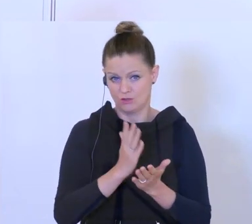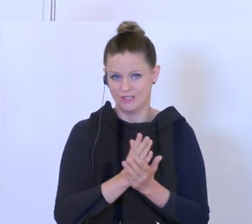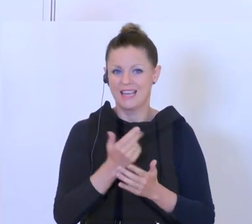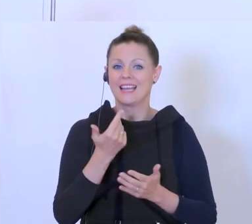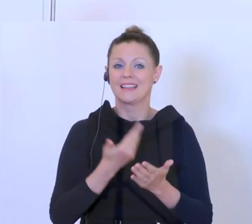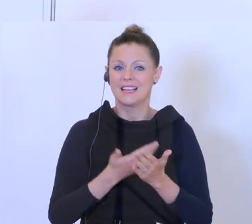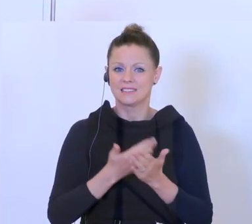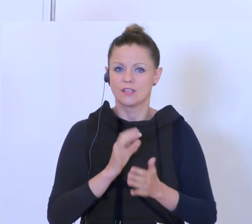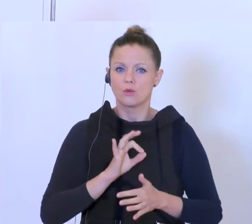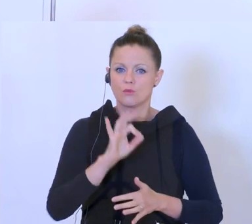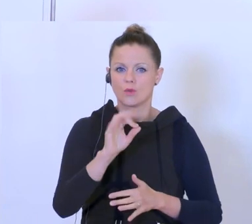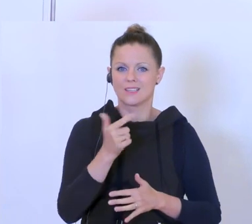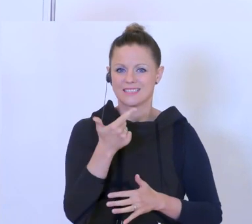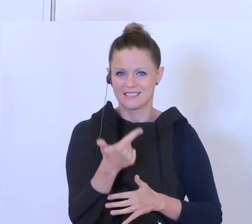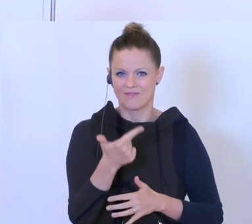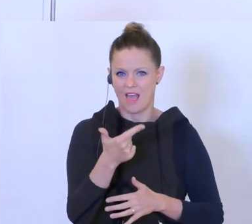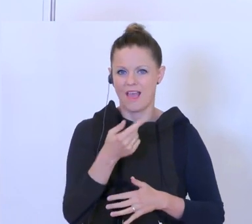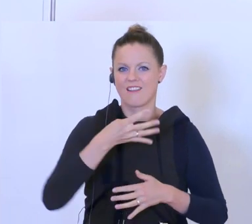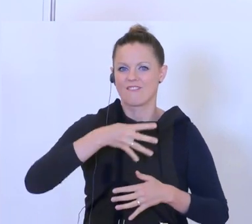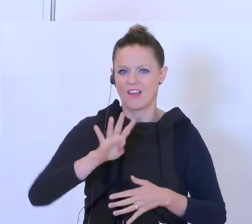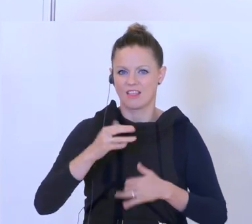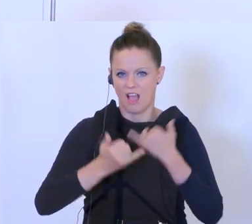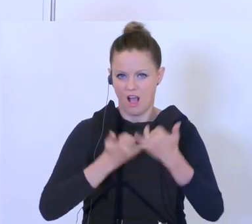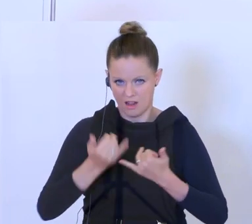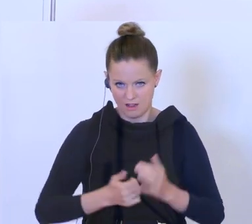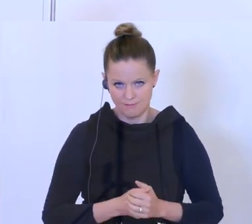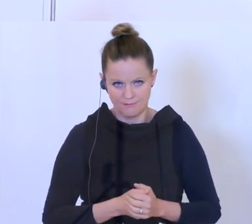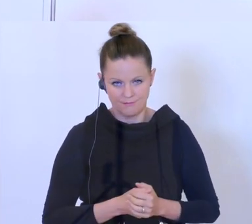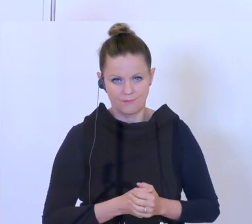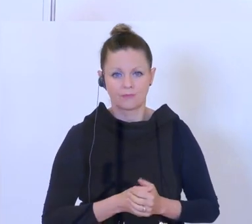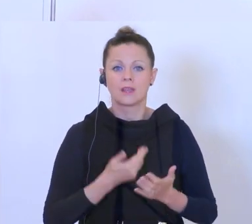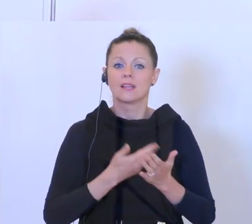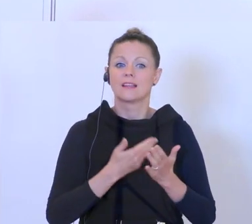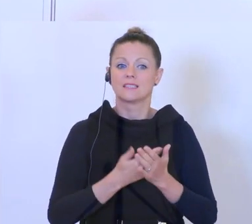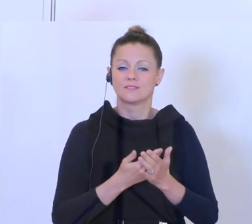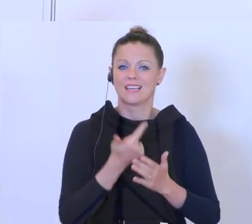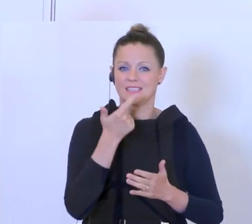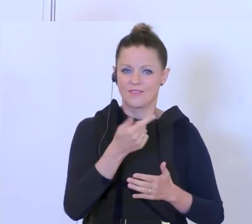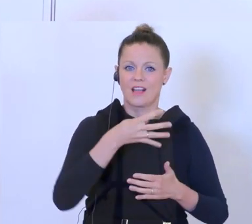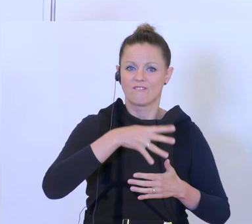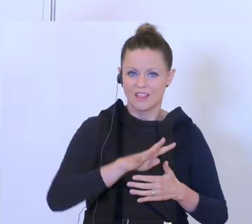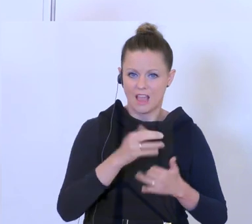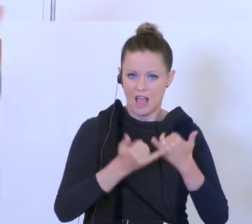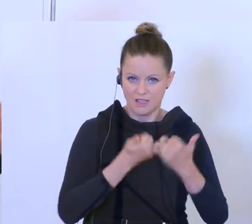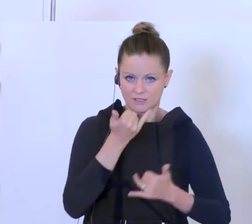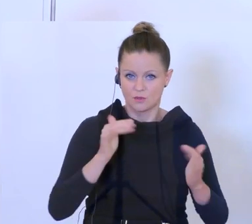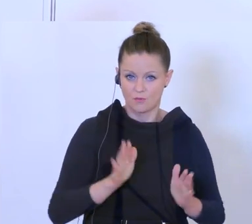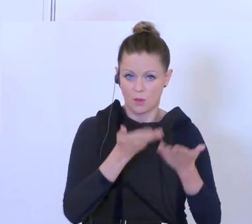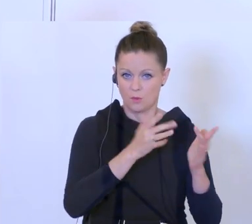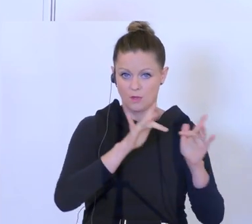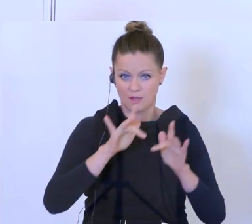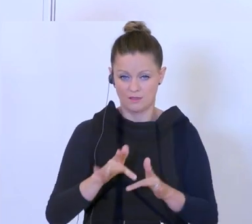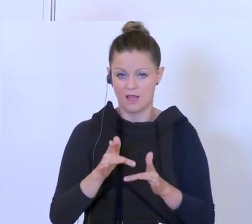Quartale angelegt, sodass wir zwei Quartalsförderungen darunter uns vorstellen können. Und